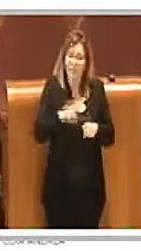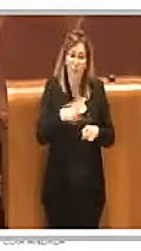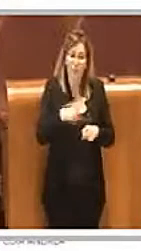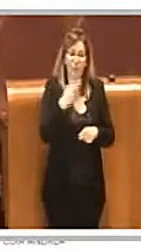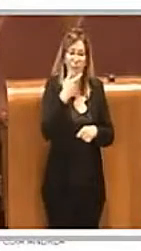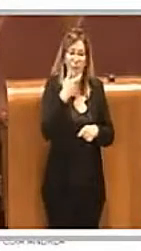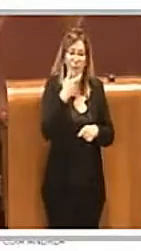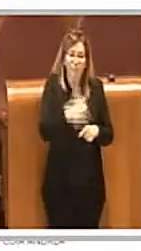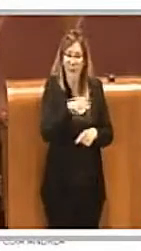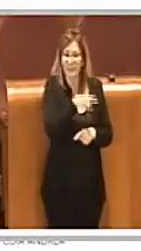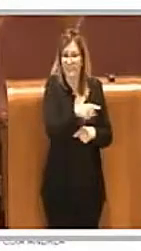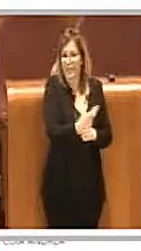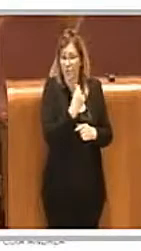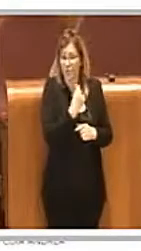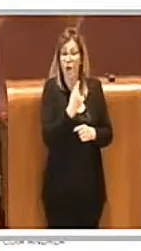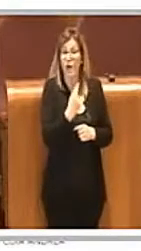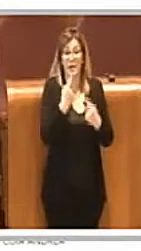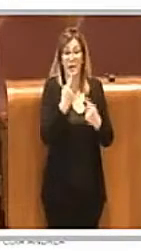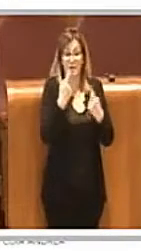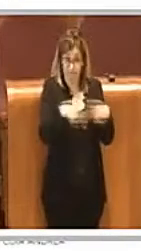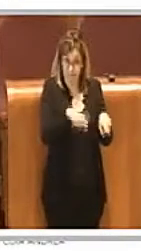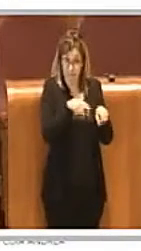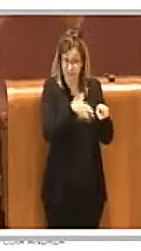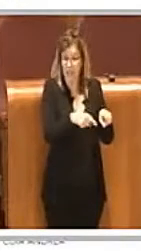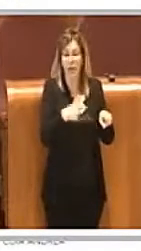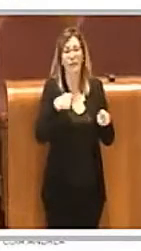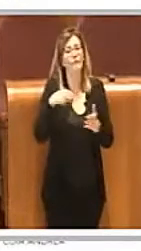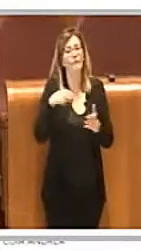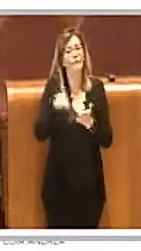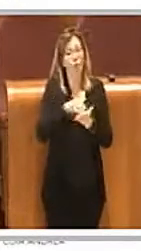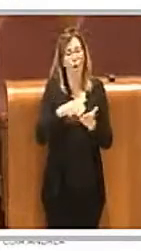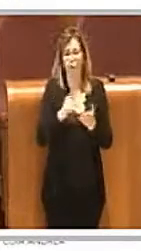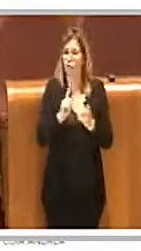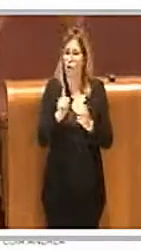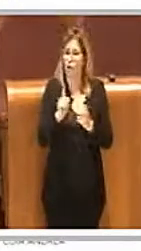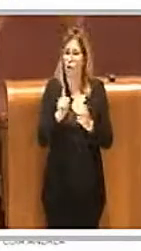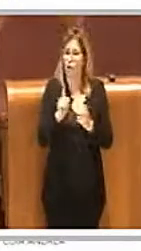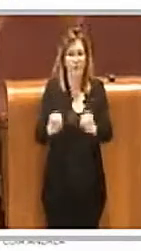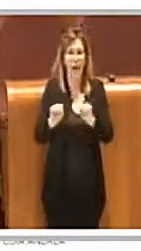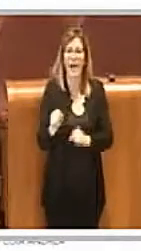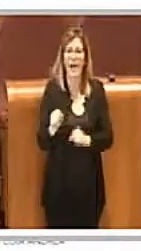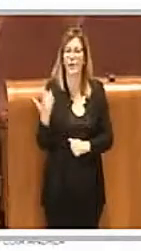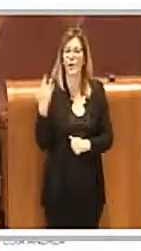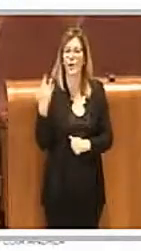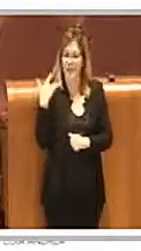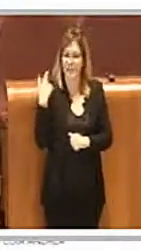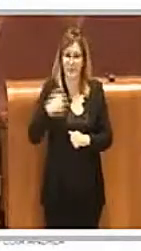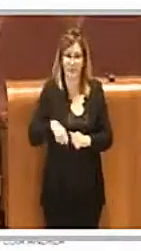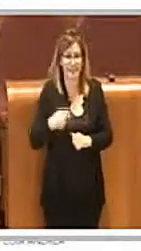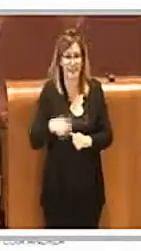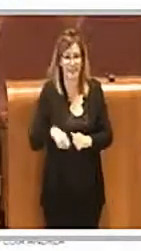date, il nostro voto sarà assolutamente contrario. Grazie Presidente.